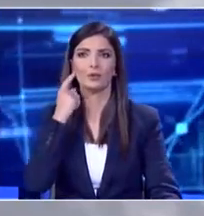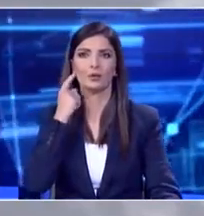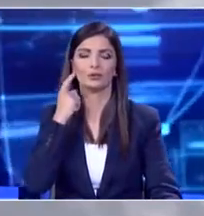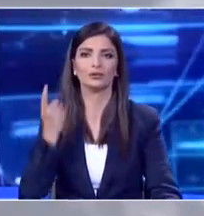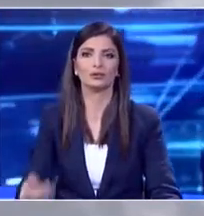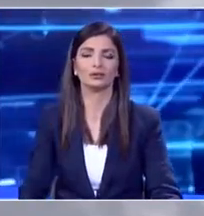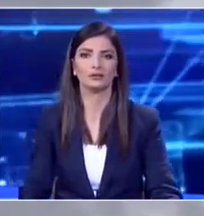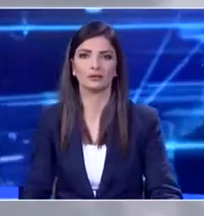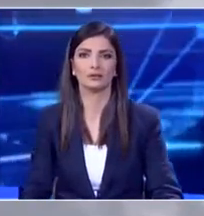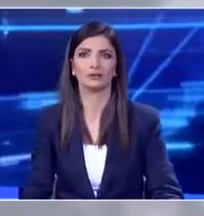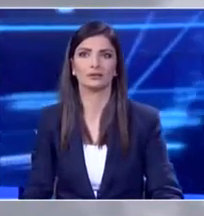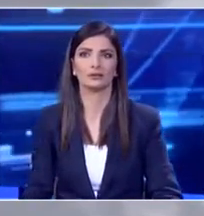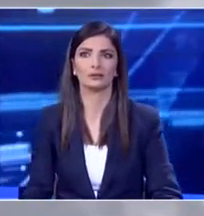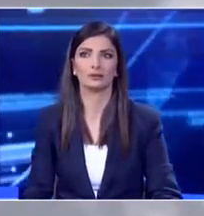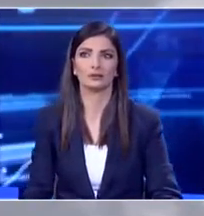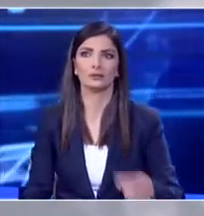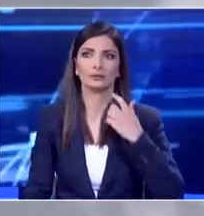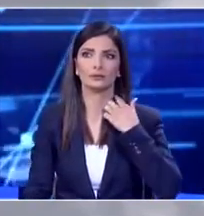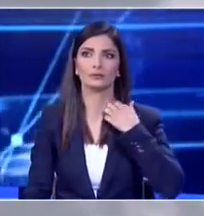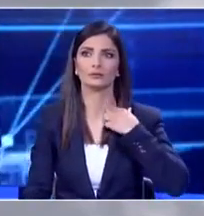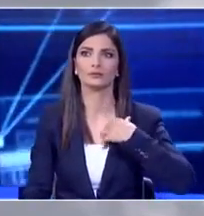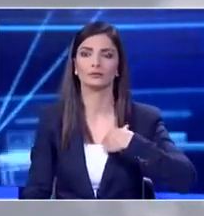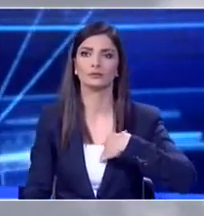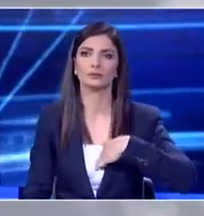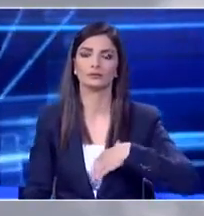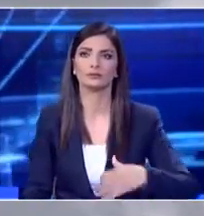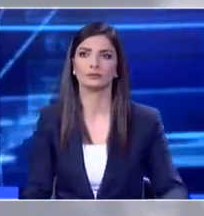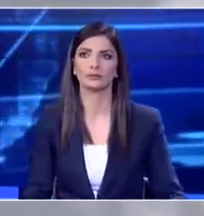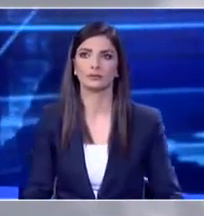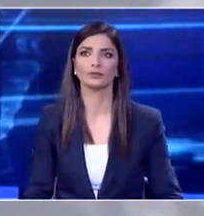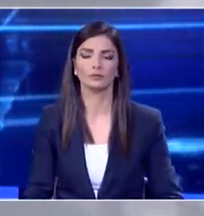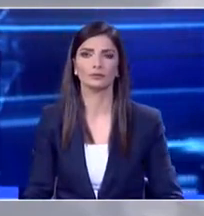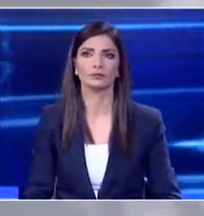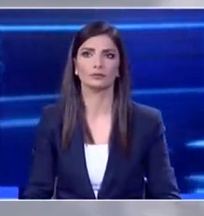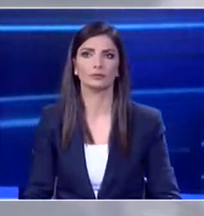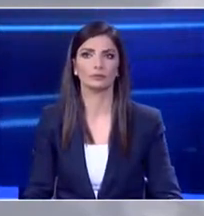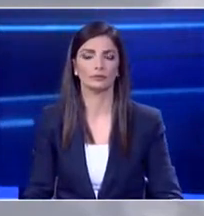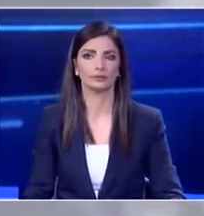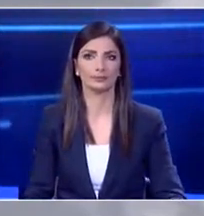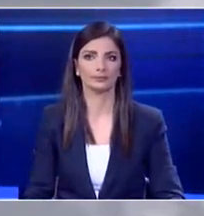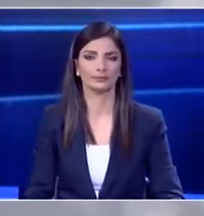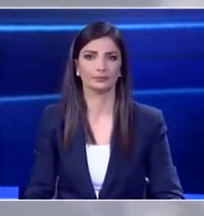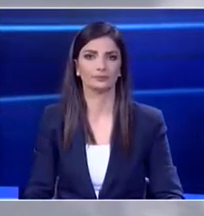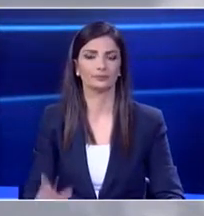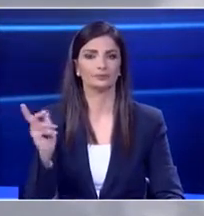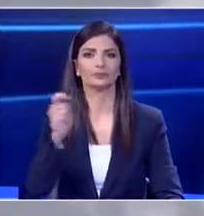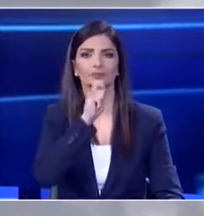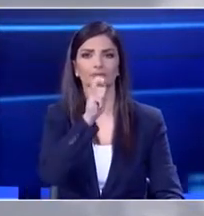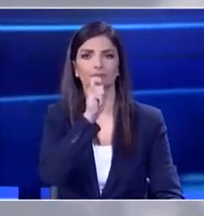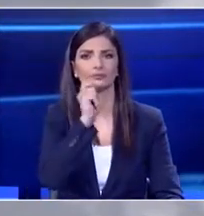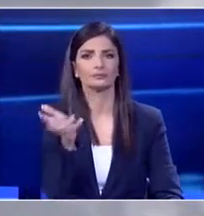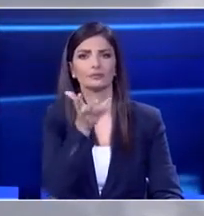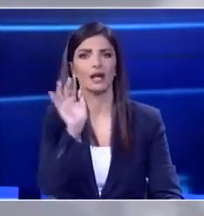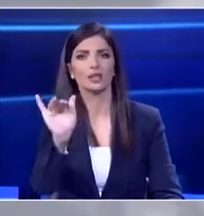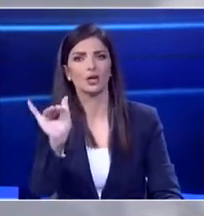με ασθενή Ναι, απάντησα προηγουμένως ότι ναι Τα αυτοπυροσύνταξη με τους δυόρες να εντοπιστεί ο